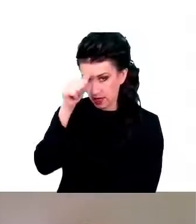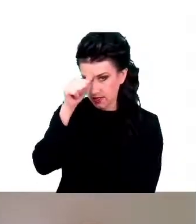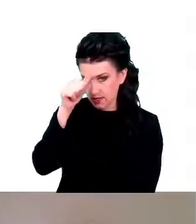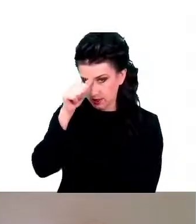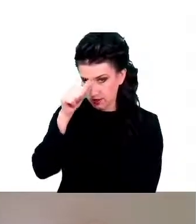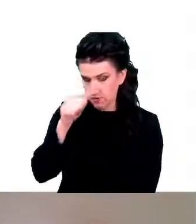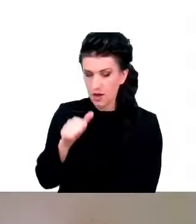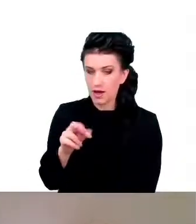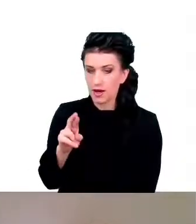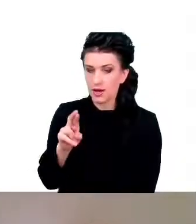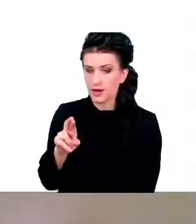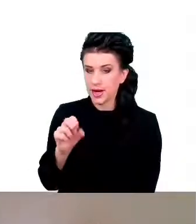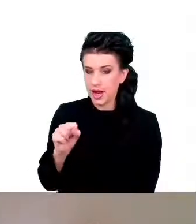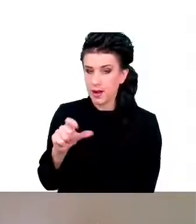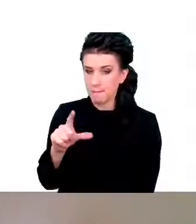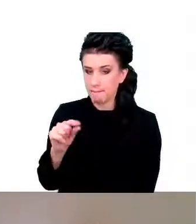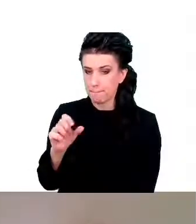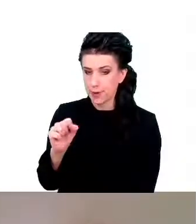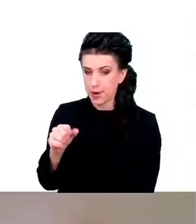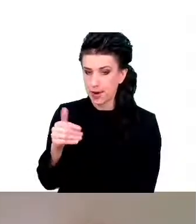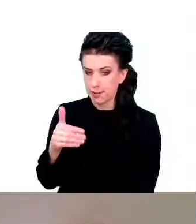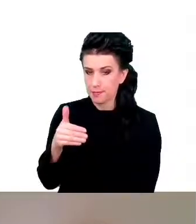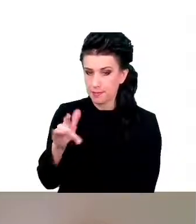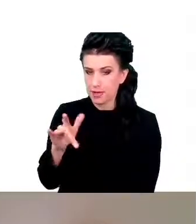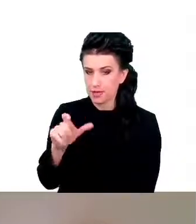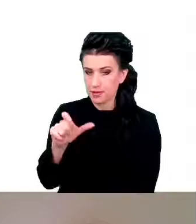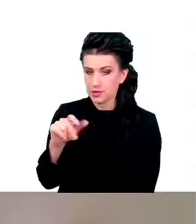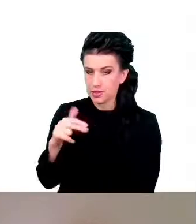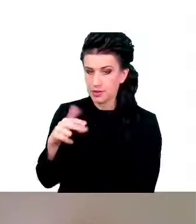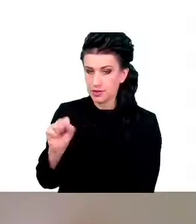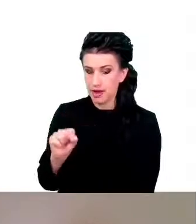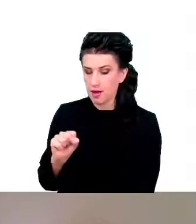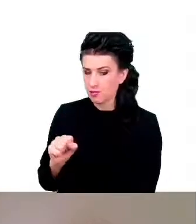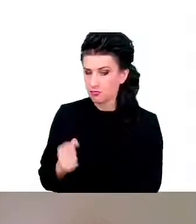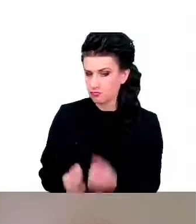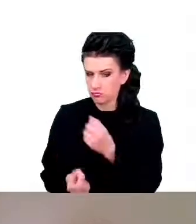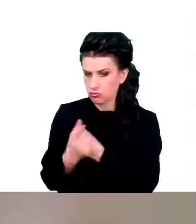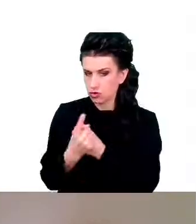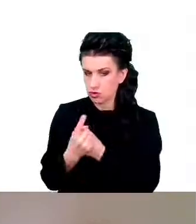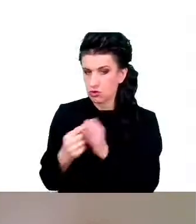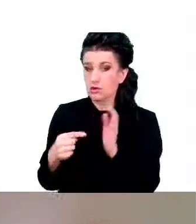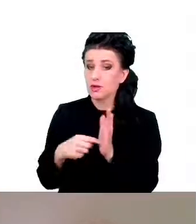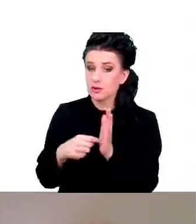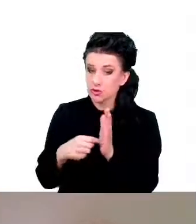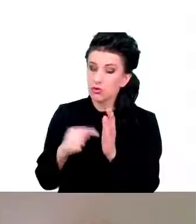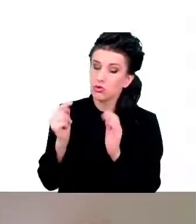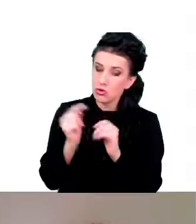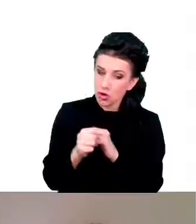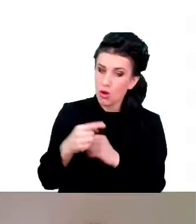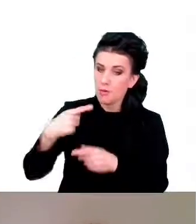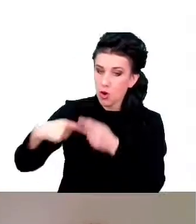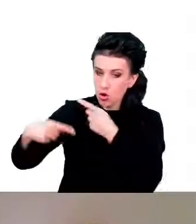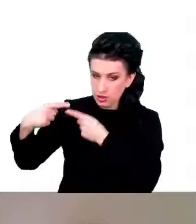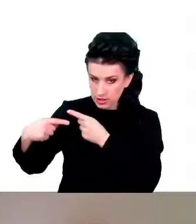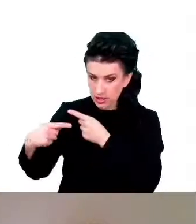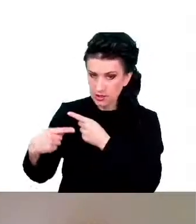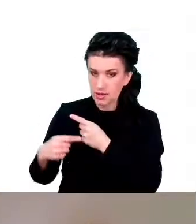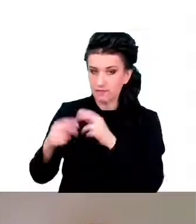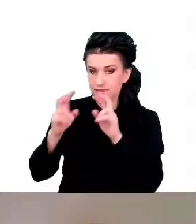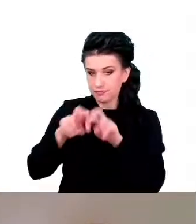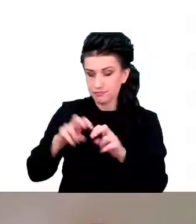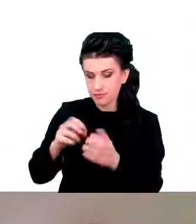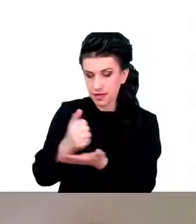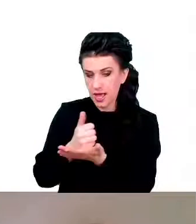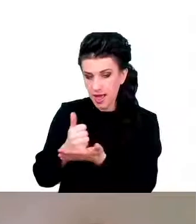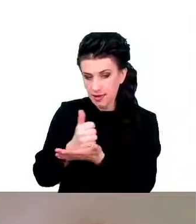rapamycyna, pochodzi z faktu, z takiego faktu, że ten antybiotyk został odkryty w